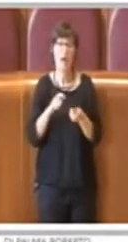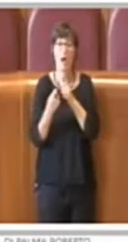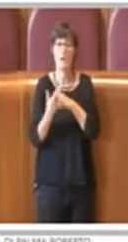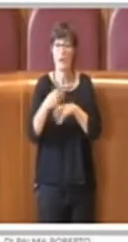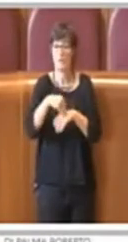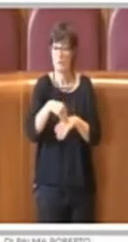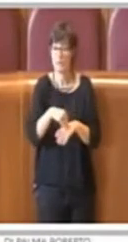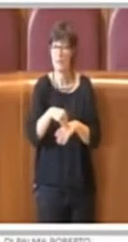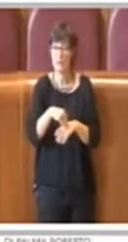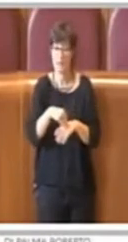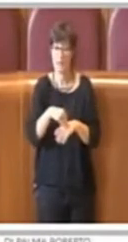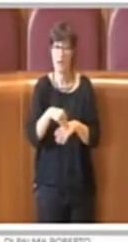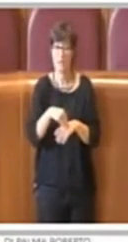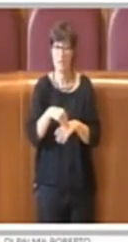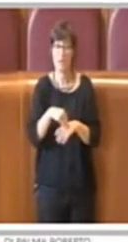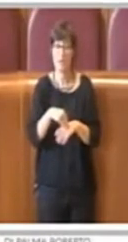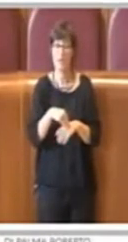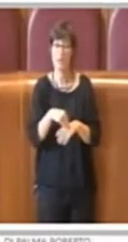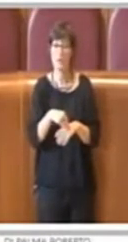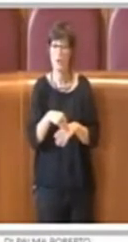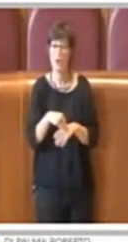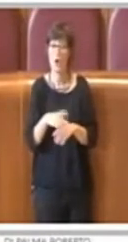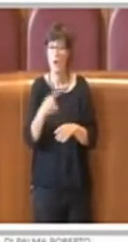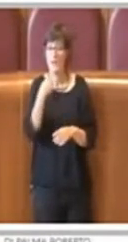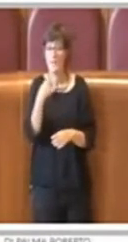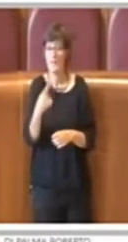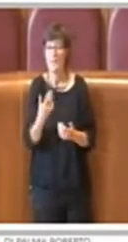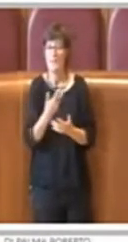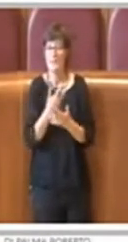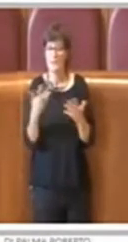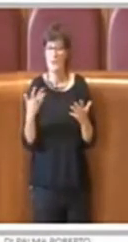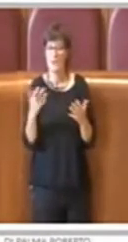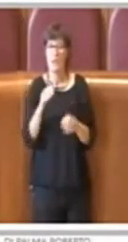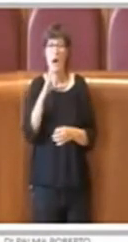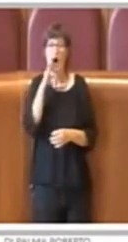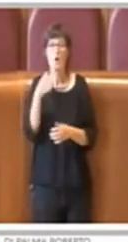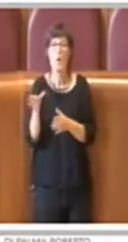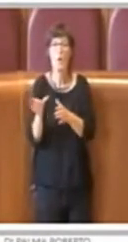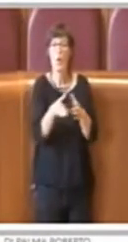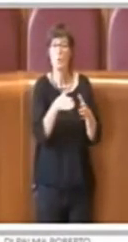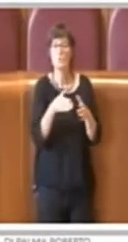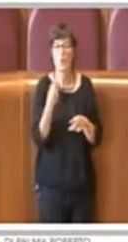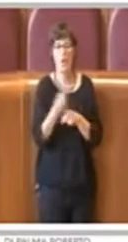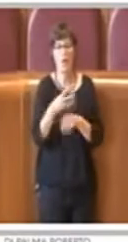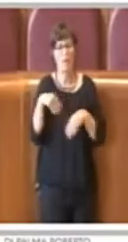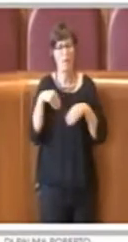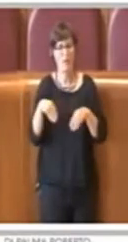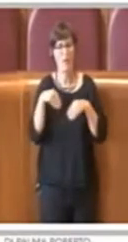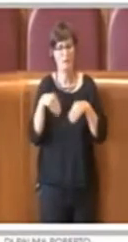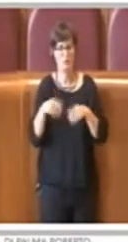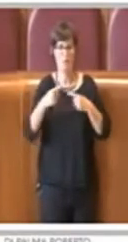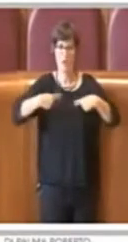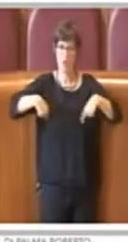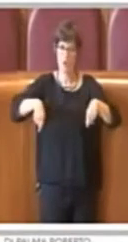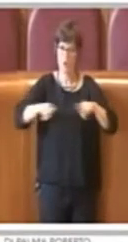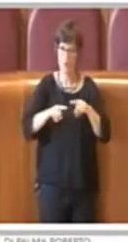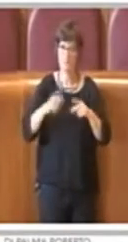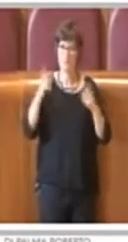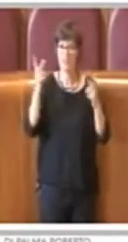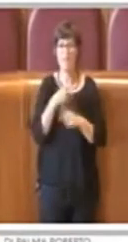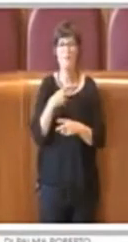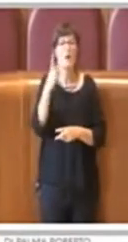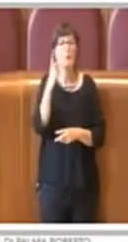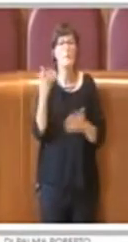specifica che le consulte devono partecipare alle sedute delle commissioni, lo abbiamo previsto nella